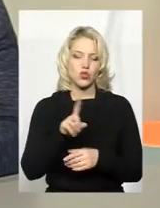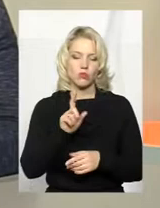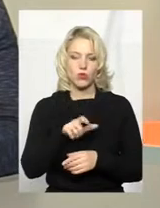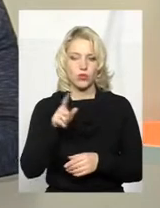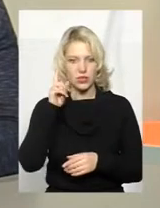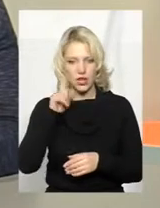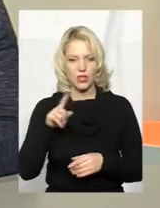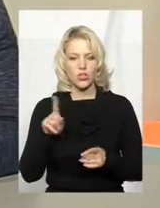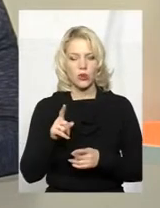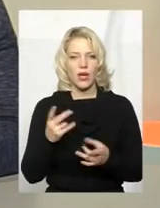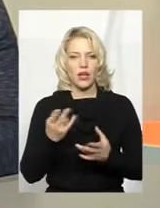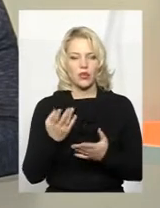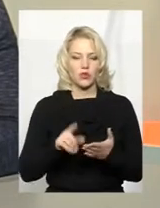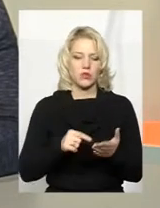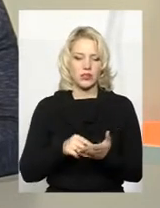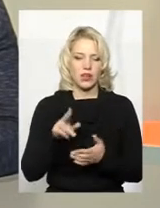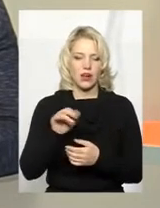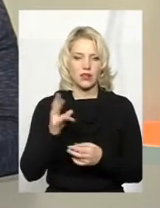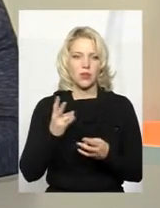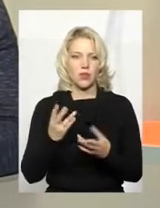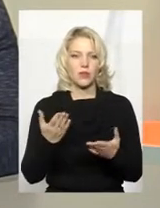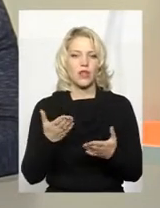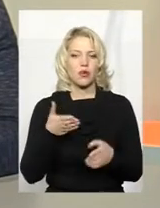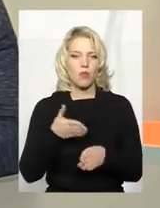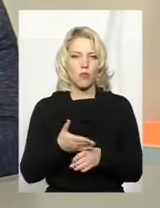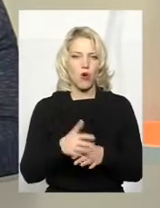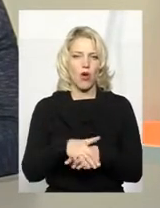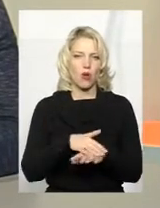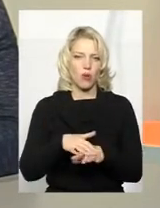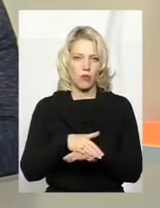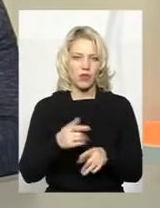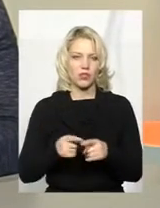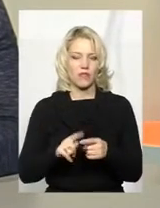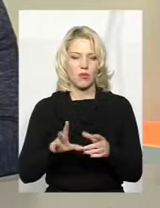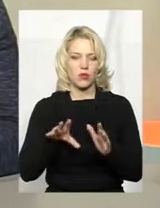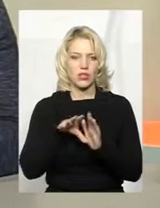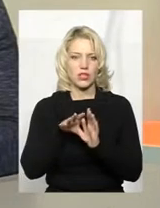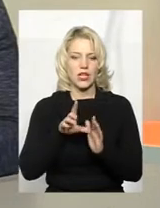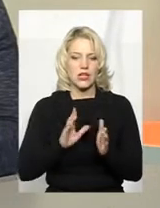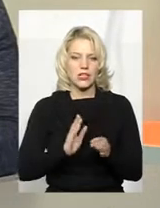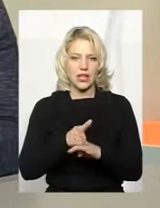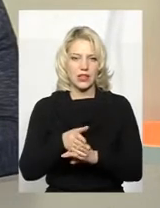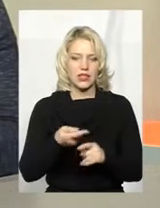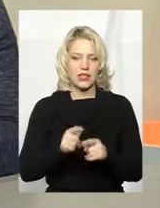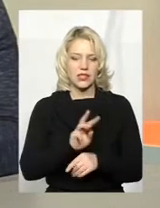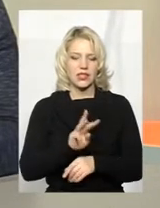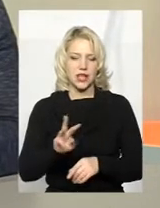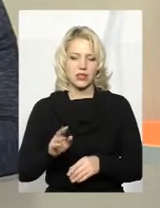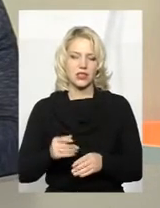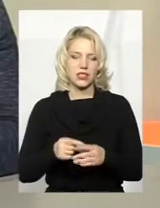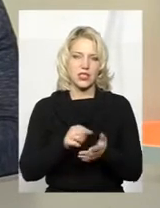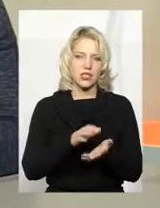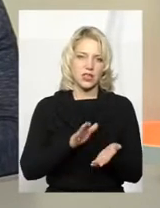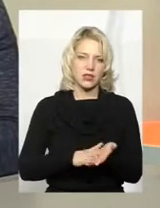їхніх заходів якась допомога від громадськості, то вони можуть зайти на цей сайт, подивитися, долучитися, зареєструватися